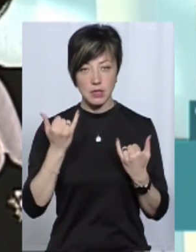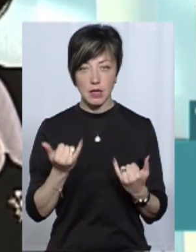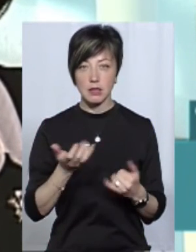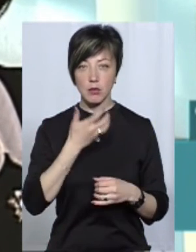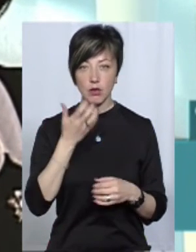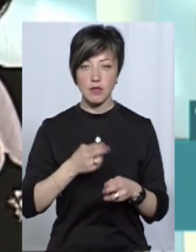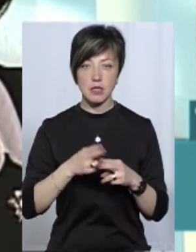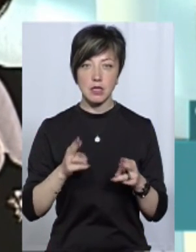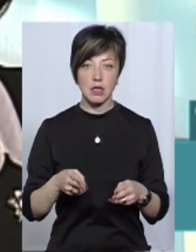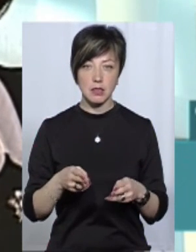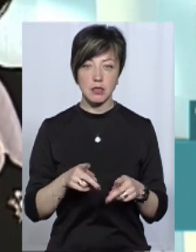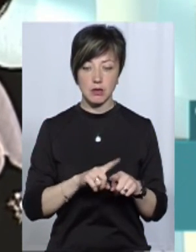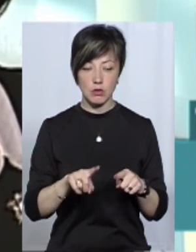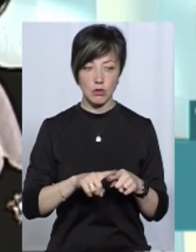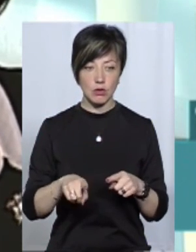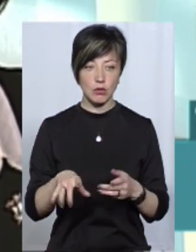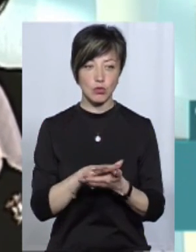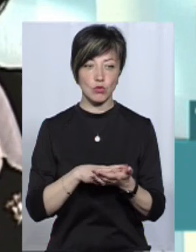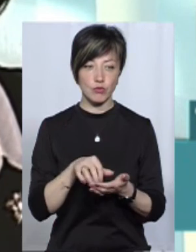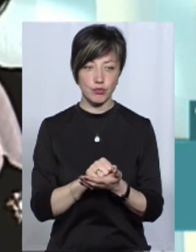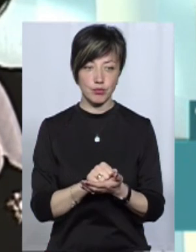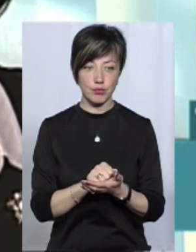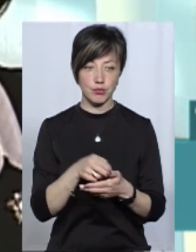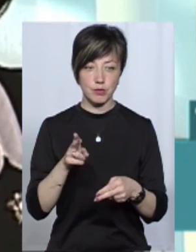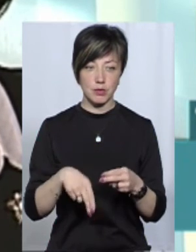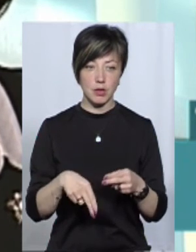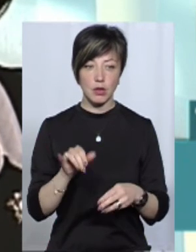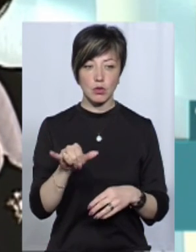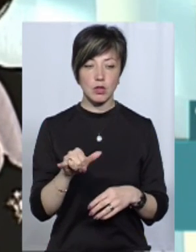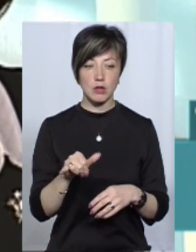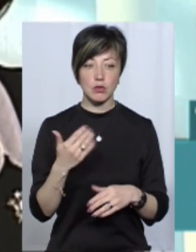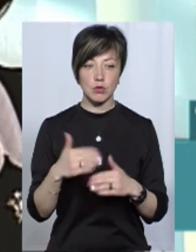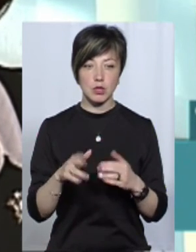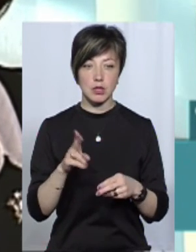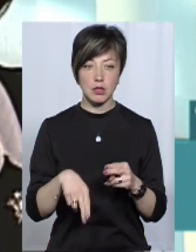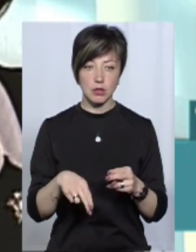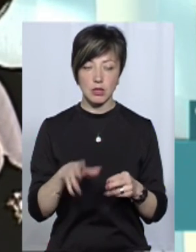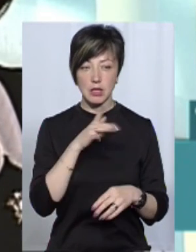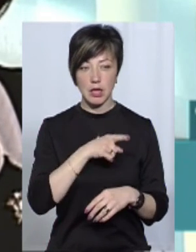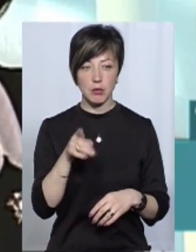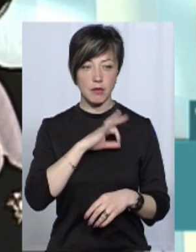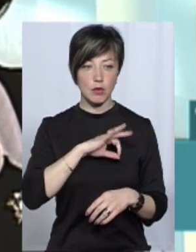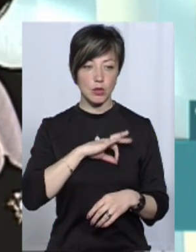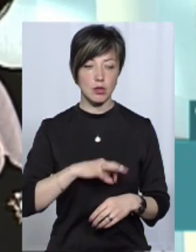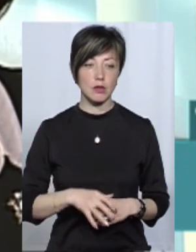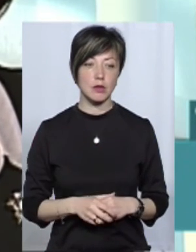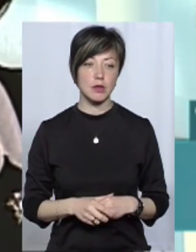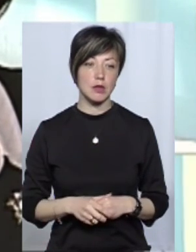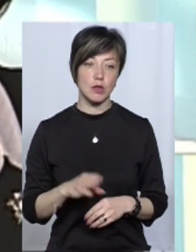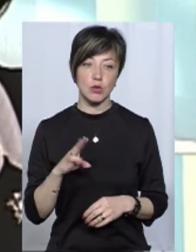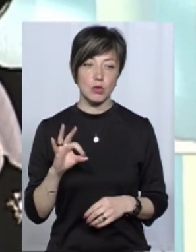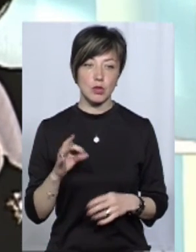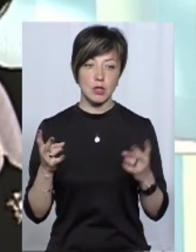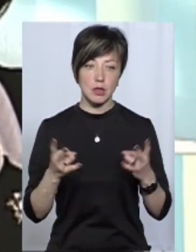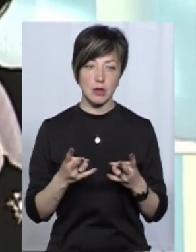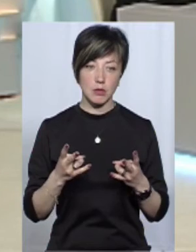теплові станції на межі зношення, і в них вже закінчується, і майже там закінчується термін експлуатації, то